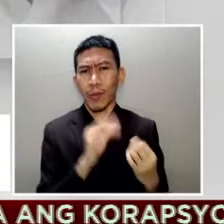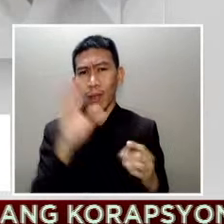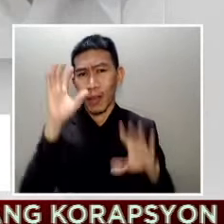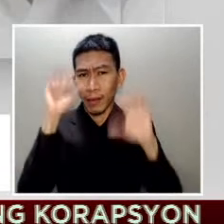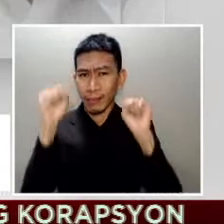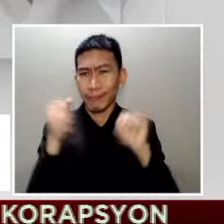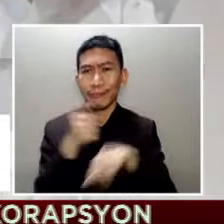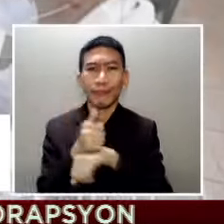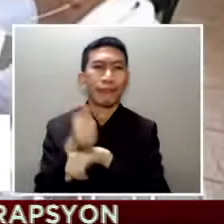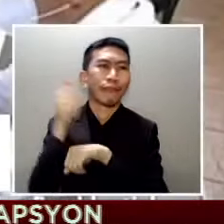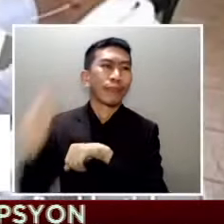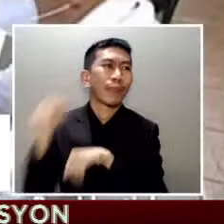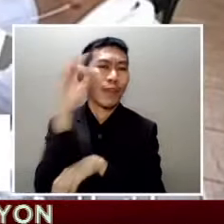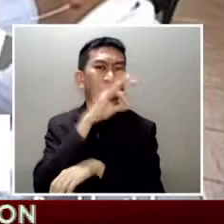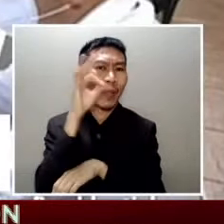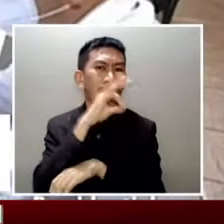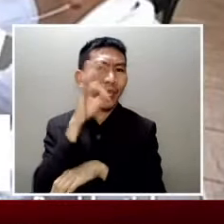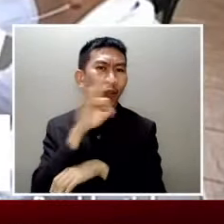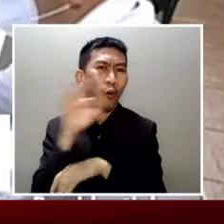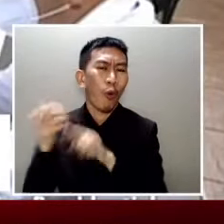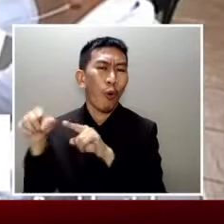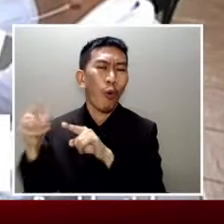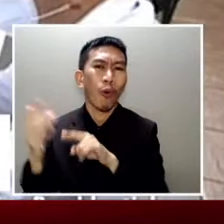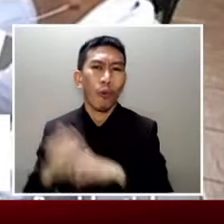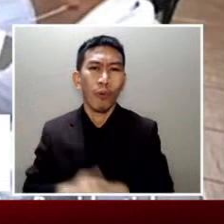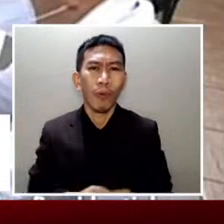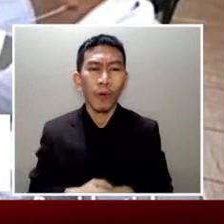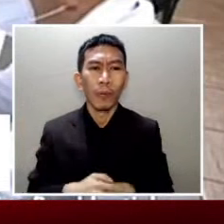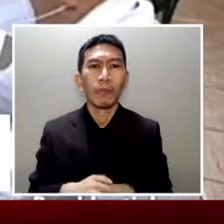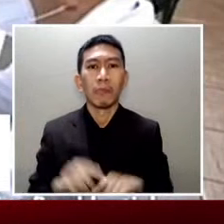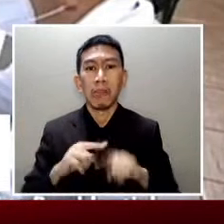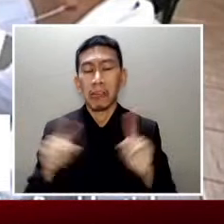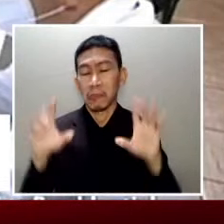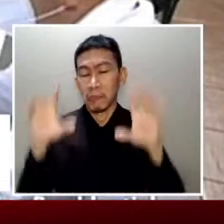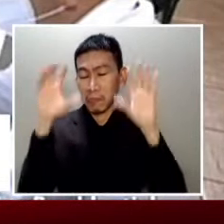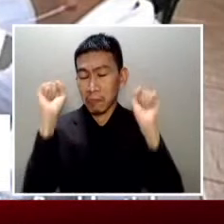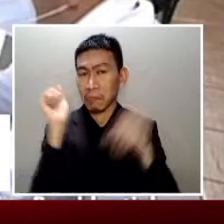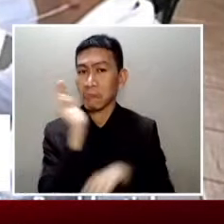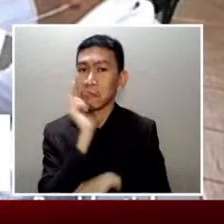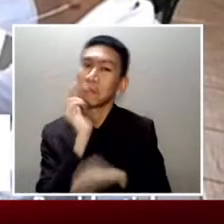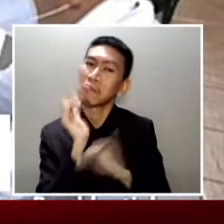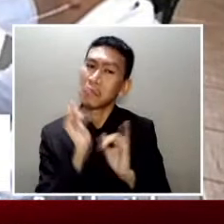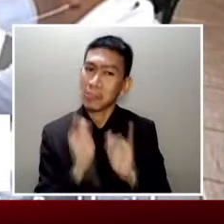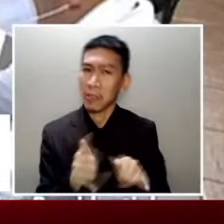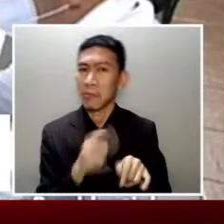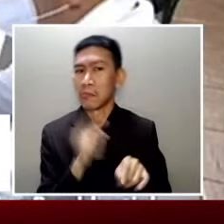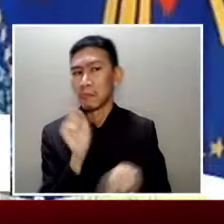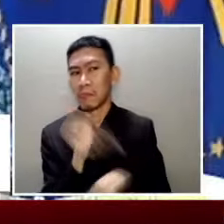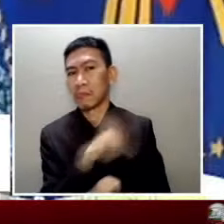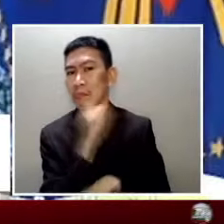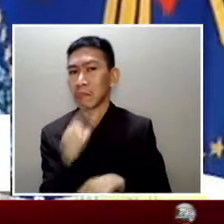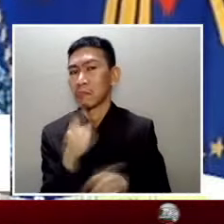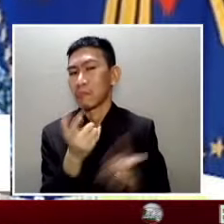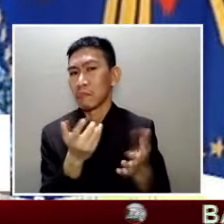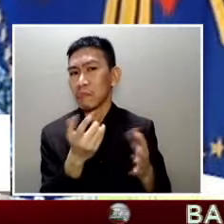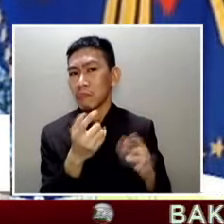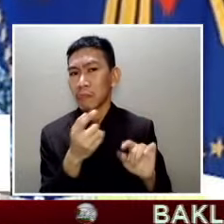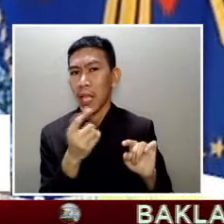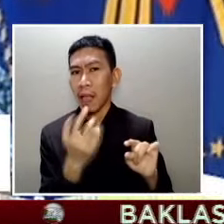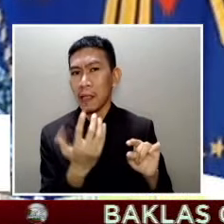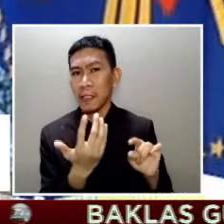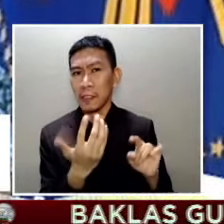Scarborough Show standoff pero binanatan pa rin ni Pangulong Rodrigo Duterte ang mga kritiko kagabi At